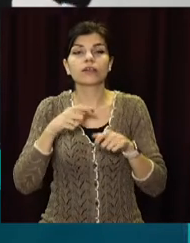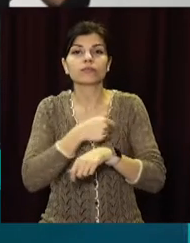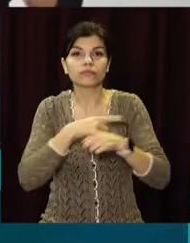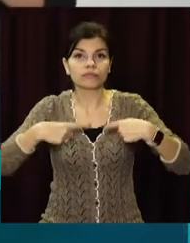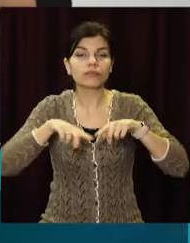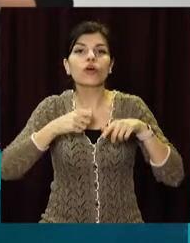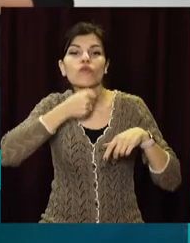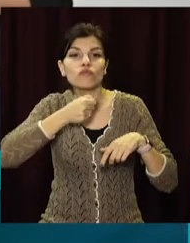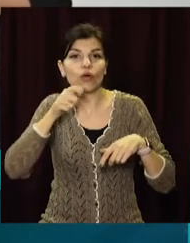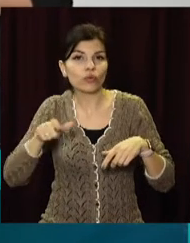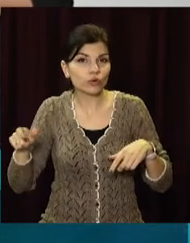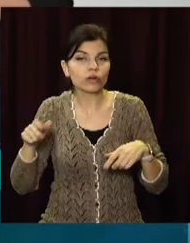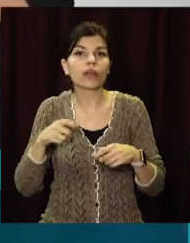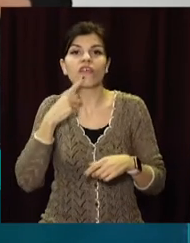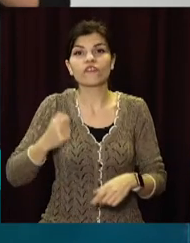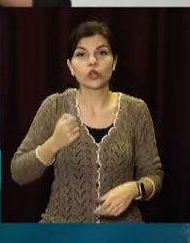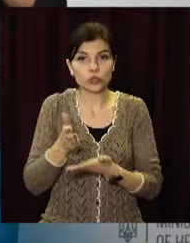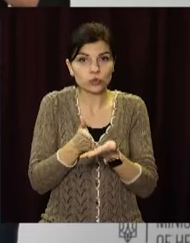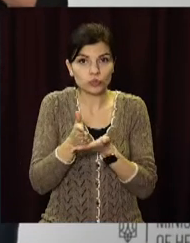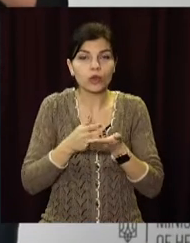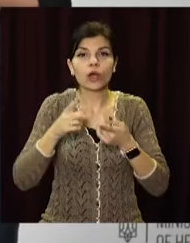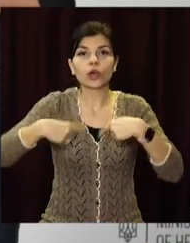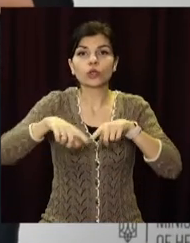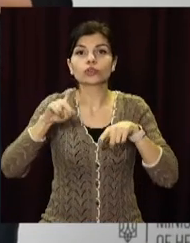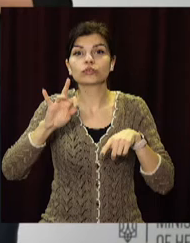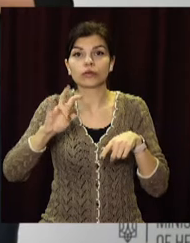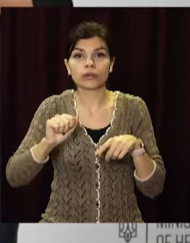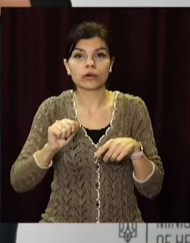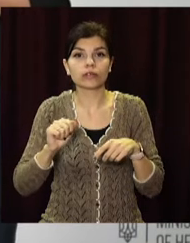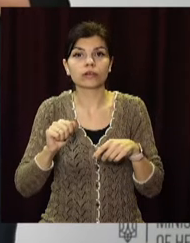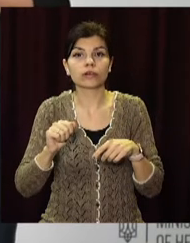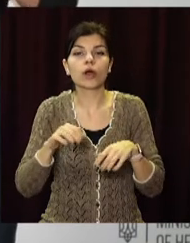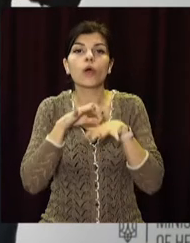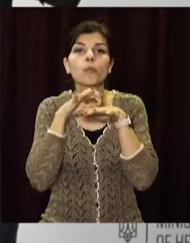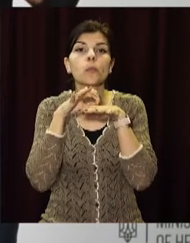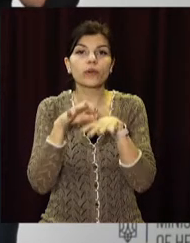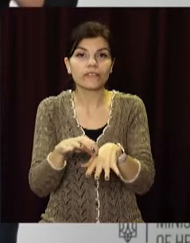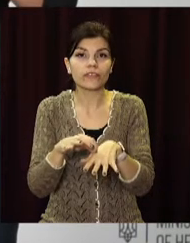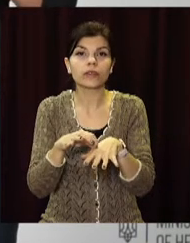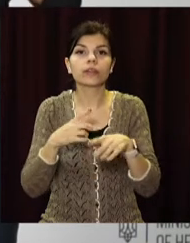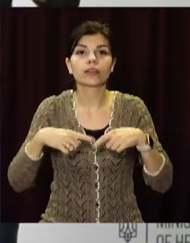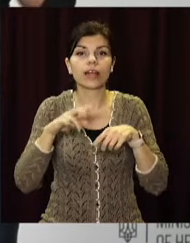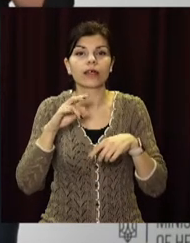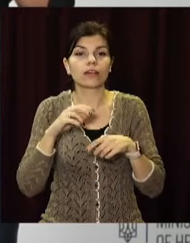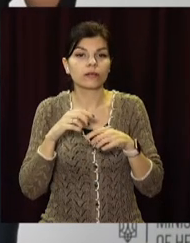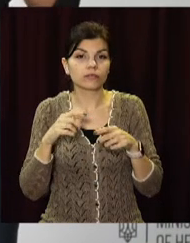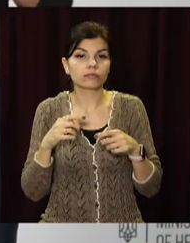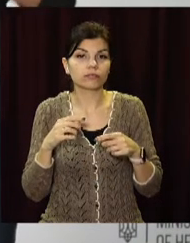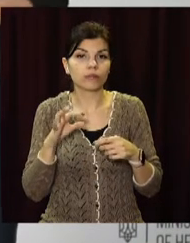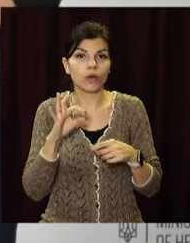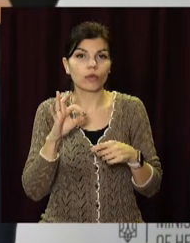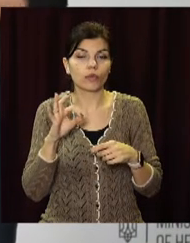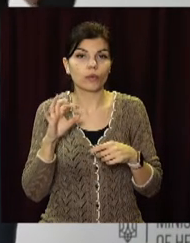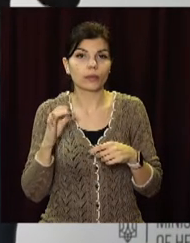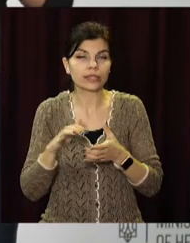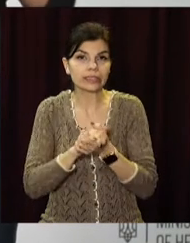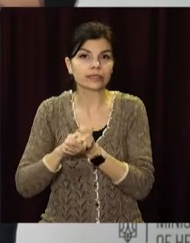похилого віку, військово-службовці в зоні проведення операцій об'єднаних сил. На другому